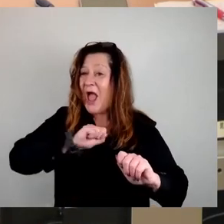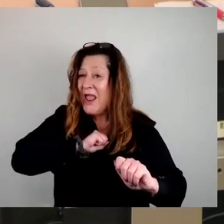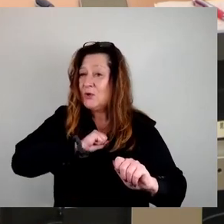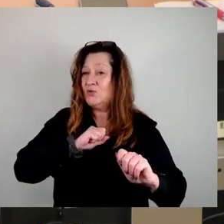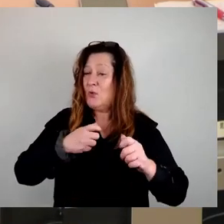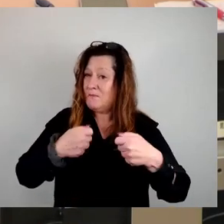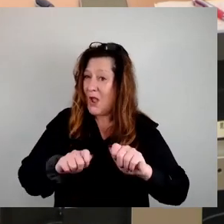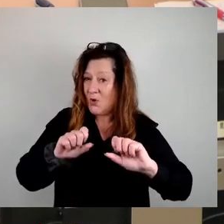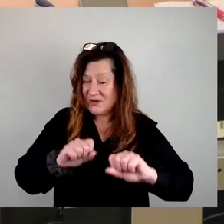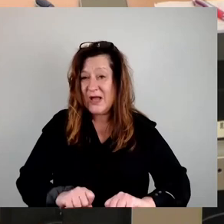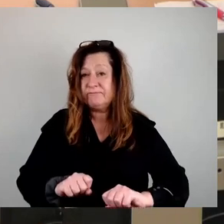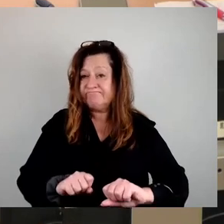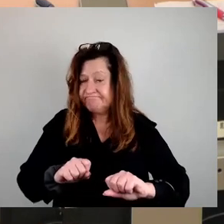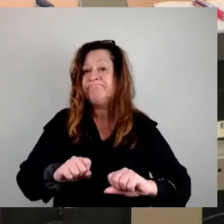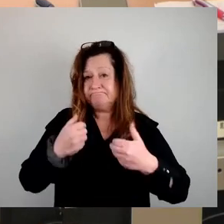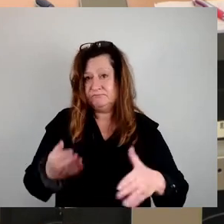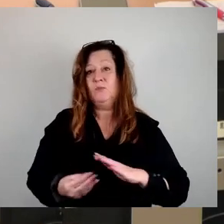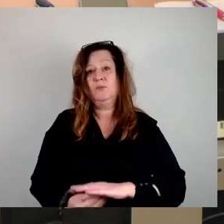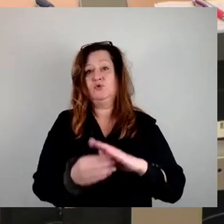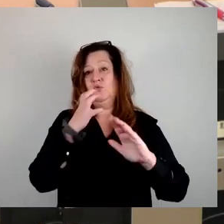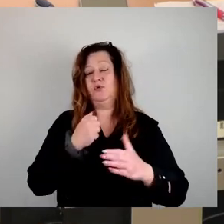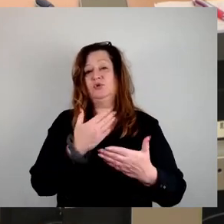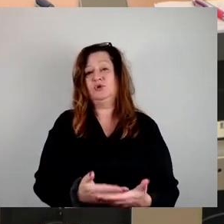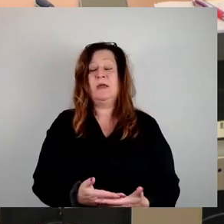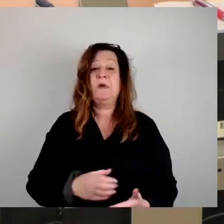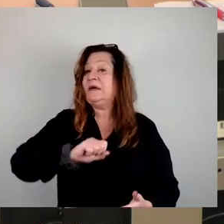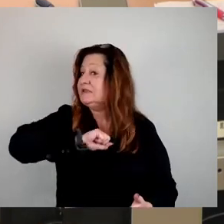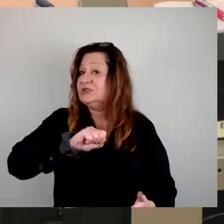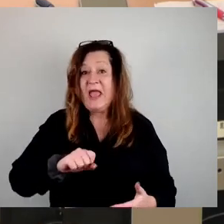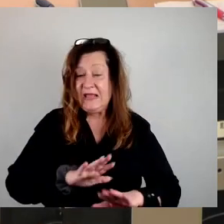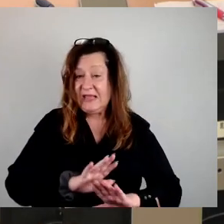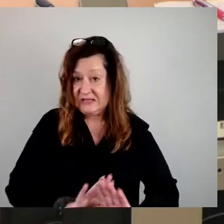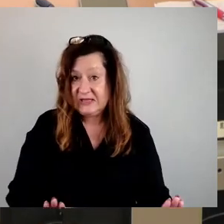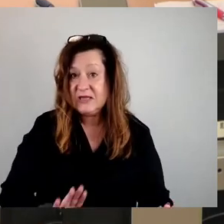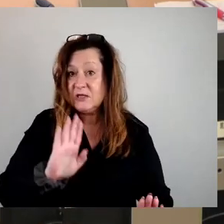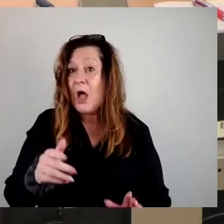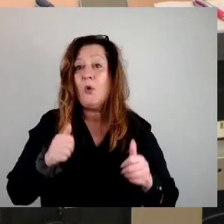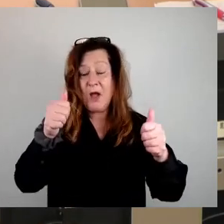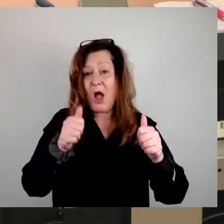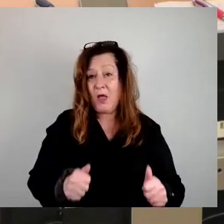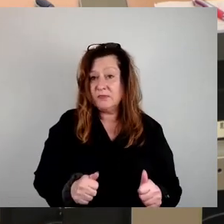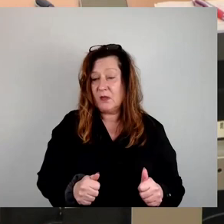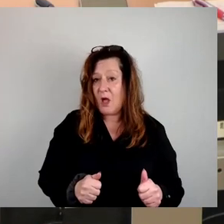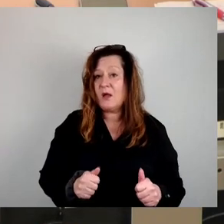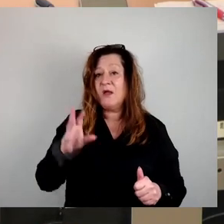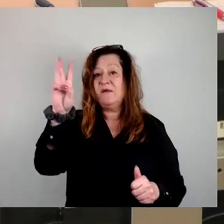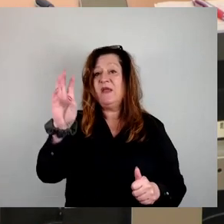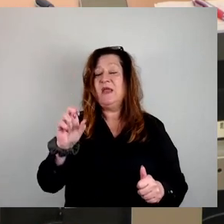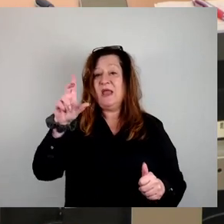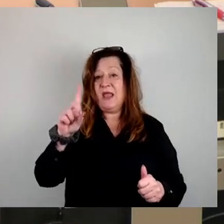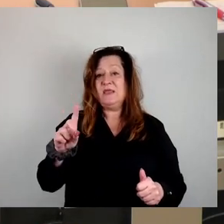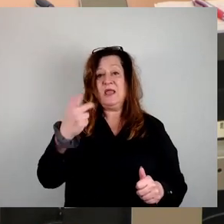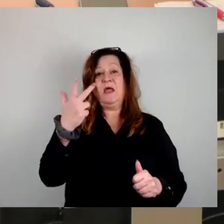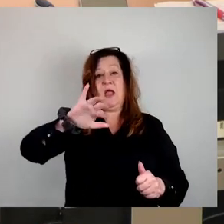unterstützen. Das geht nicht ganz so schnell. Deswegen haben wir unseren Antrag reingeschrieben, wir lassen der WID unter Stadt drei Jahre Zeit,